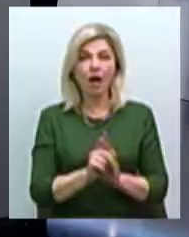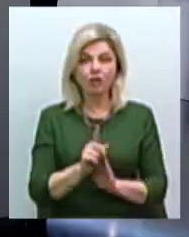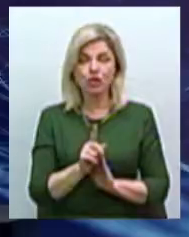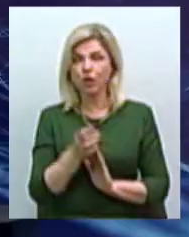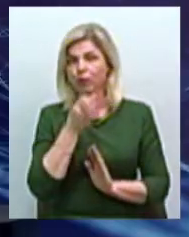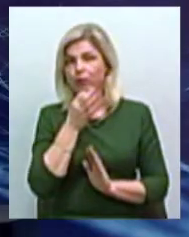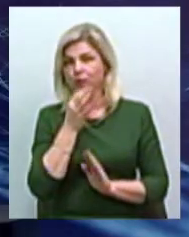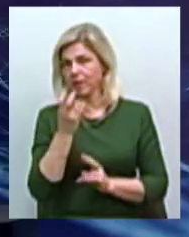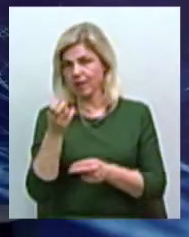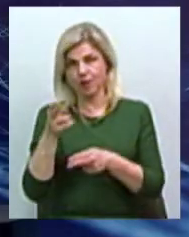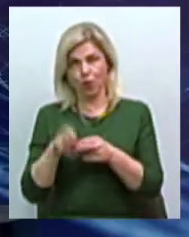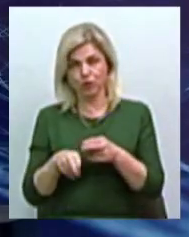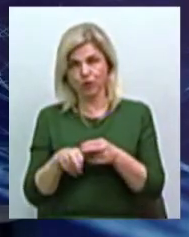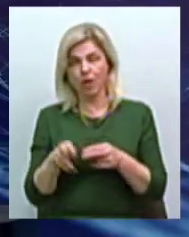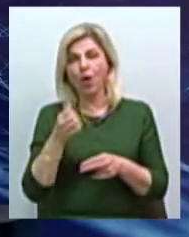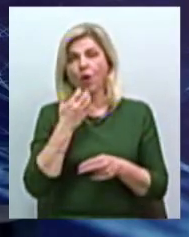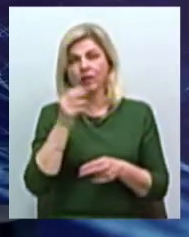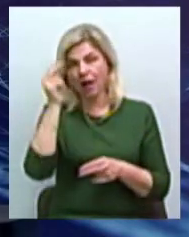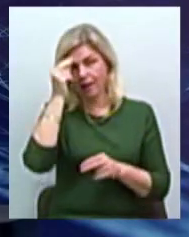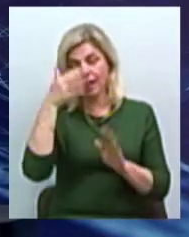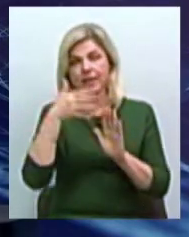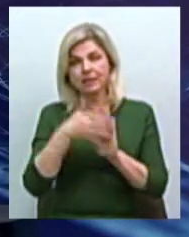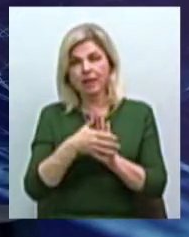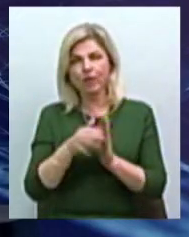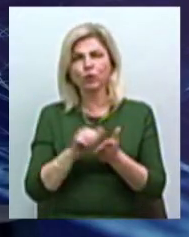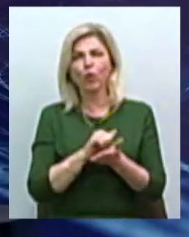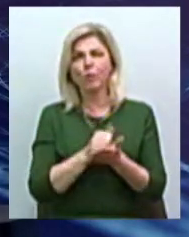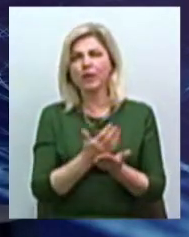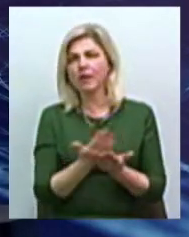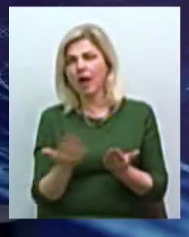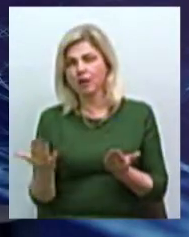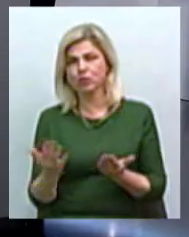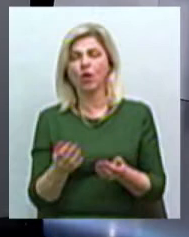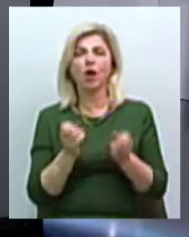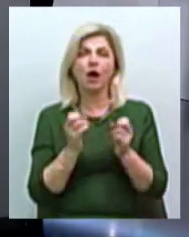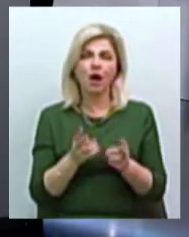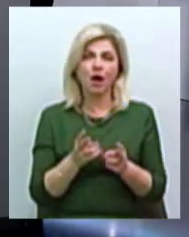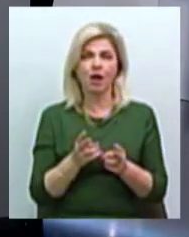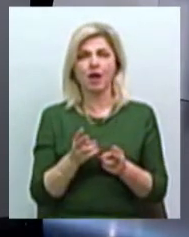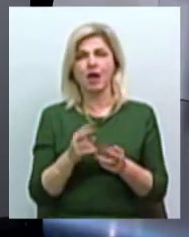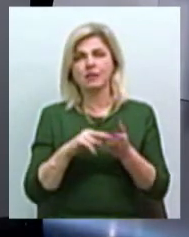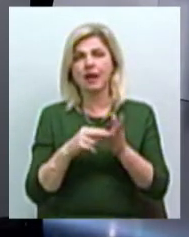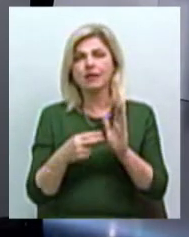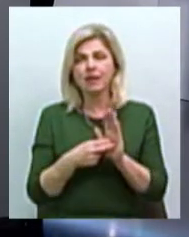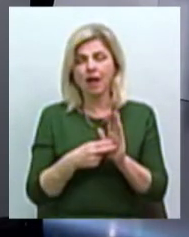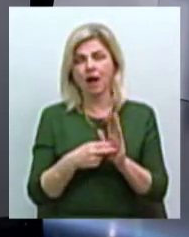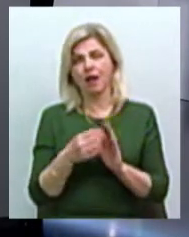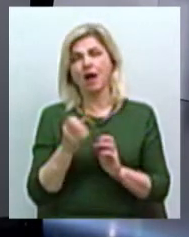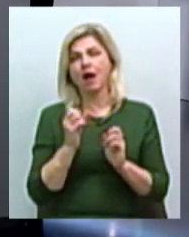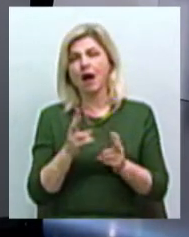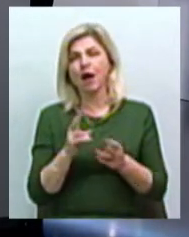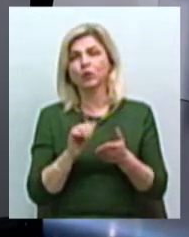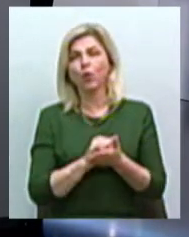тому, коли ми аналізували документацию, аналізували то, наскільки в стратегиях, наскільки в